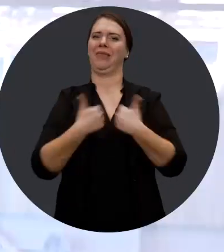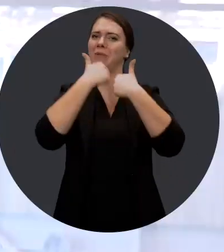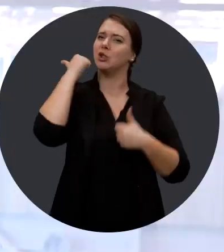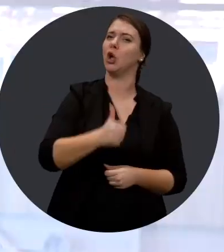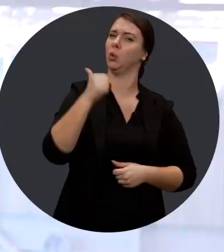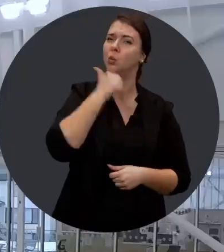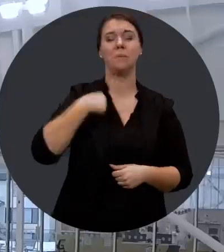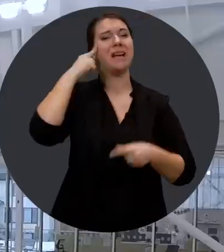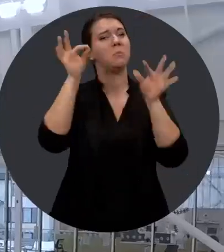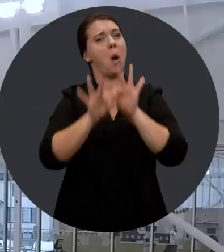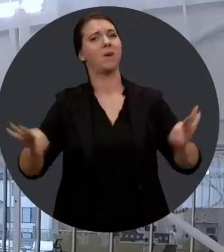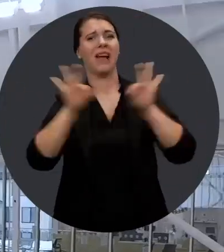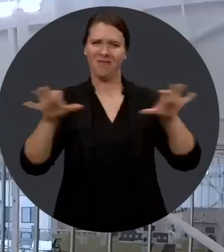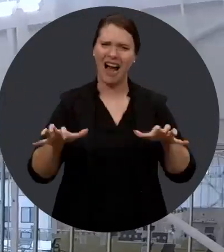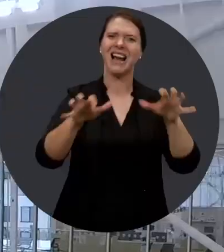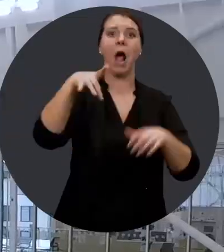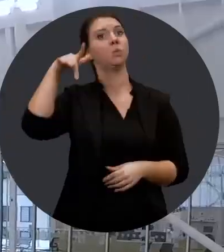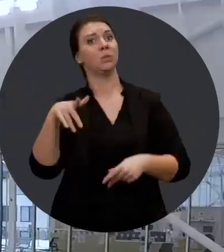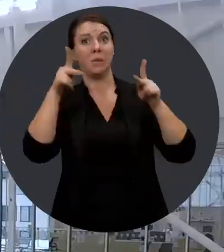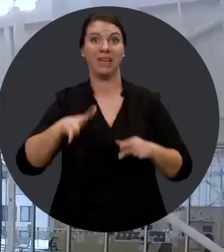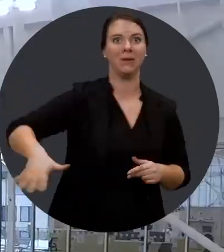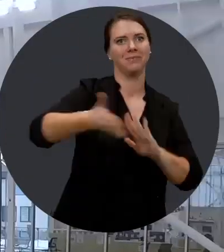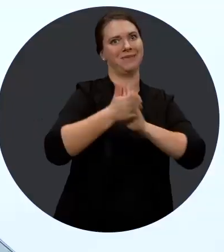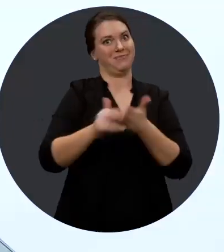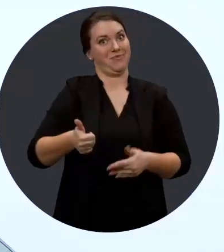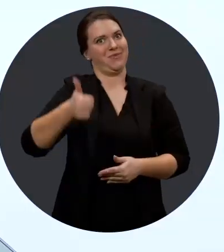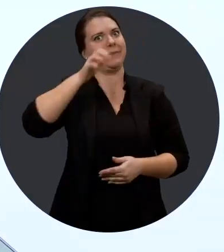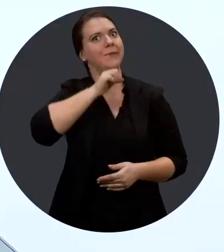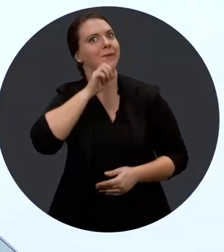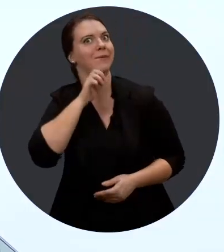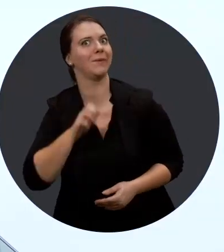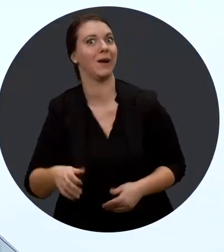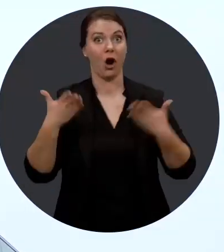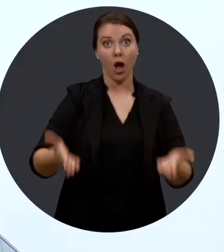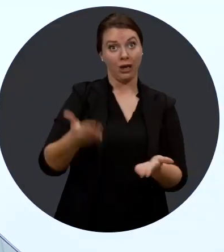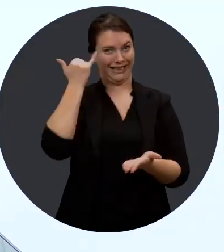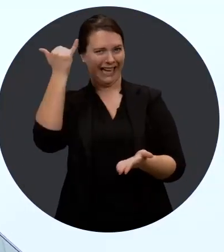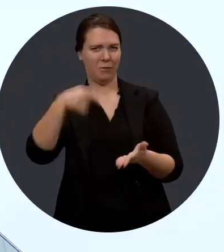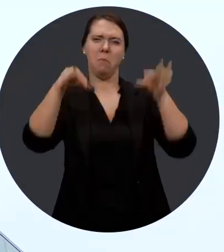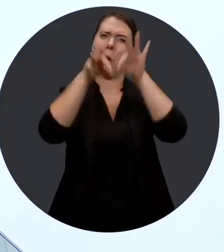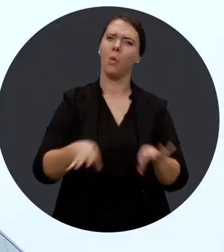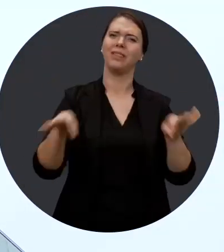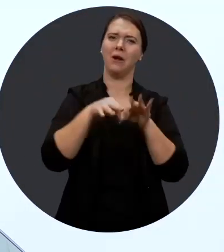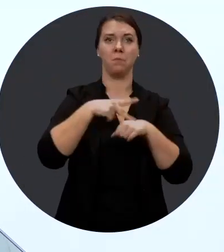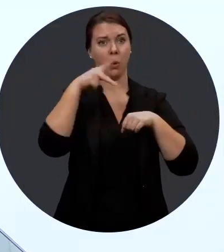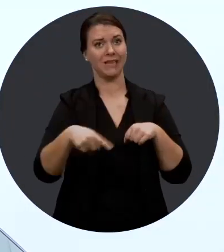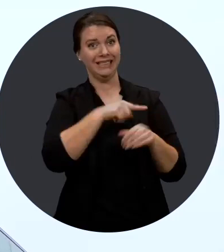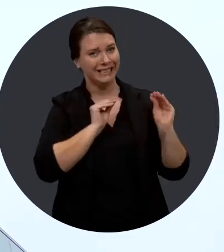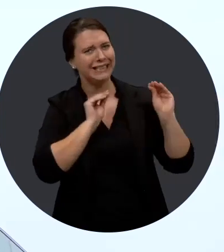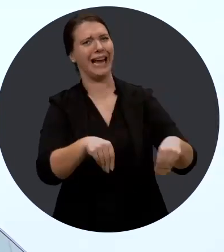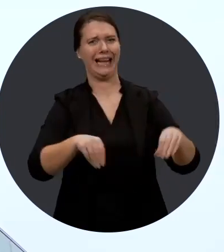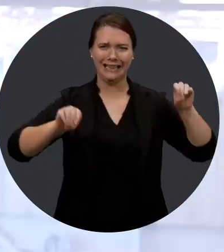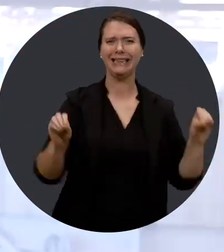à tous les jours. Je pense que c'est important de le faire parce que notre population devient de plus en plus vieillissante, donc cette notion-là doit être importante dans